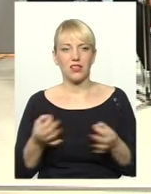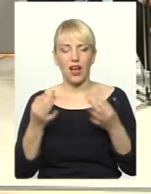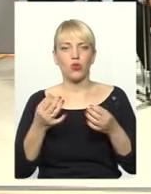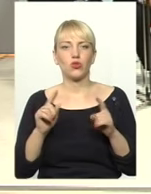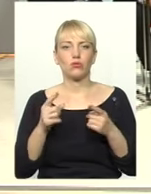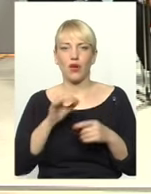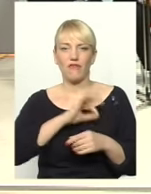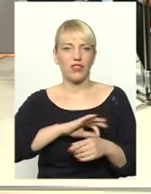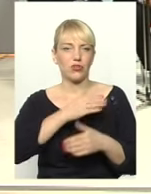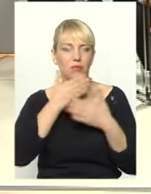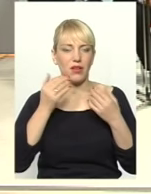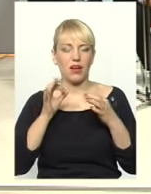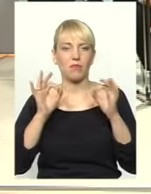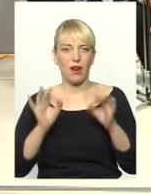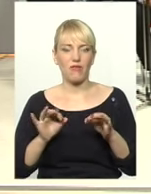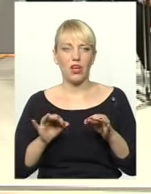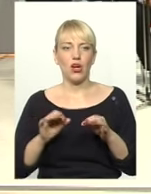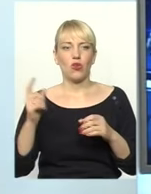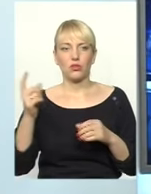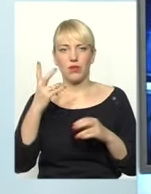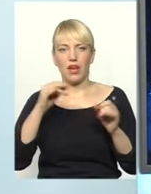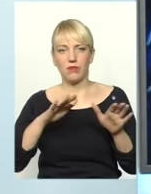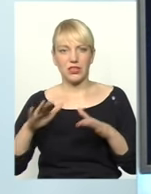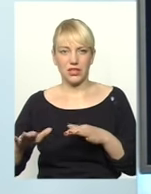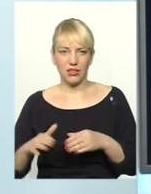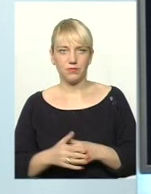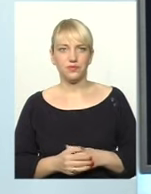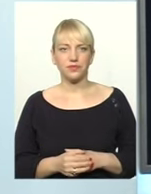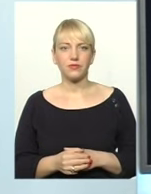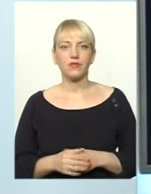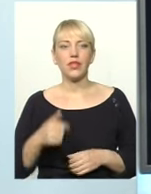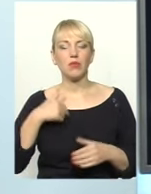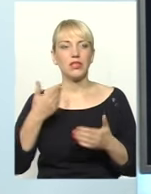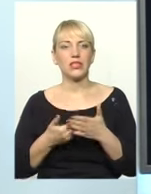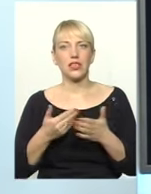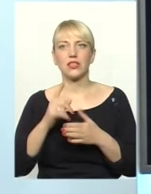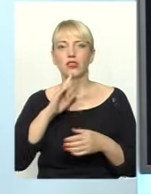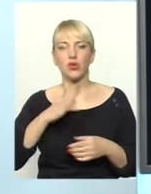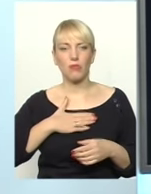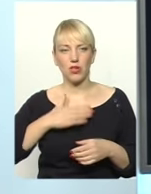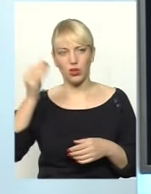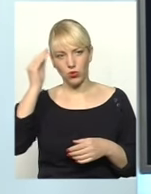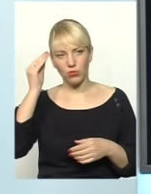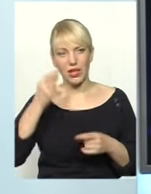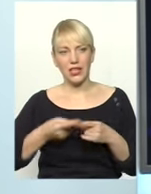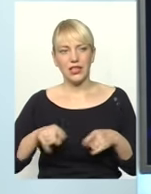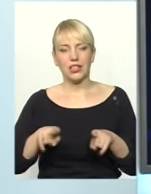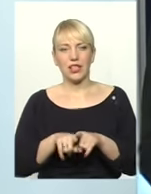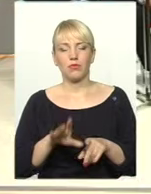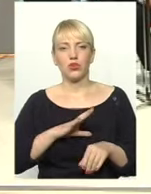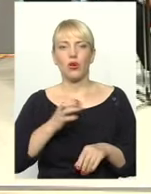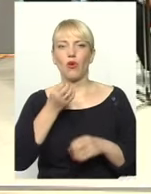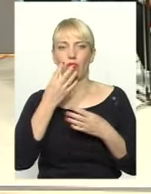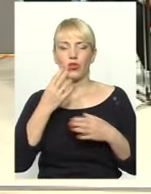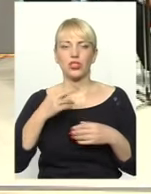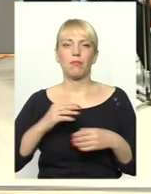немає ефекту правильного господарювання на місцях. Мені здається, що... Моя суб'єктивна думка, що це от такий бути хорошим